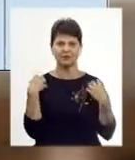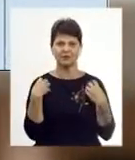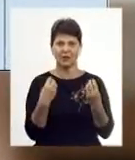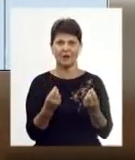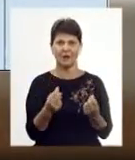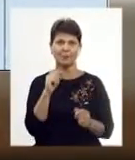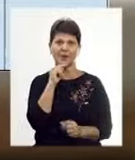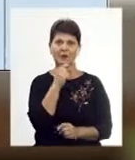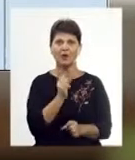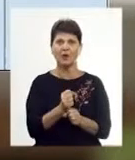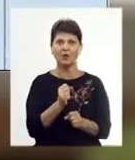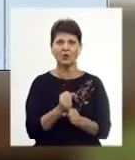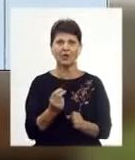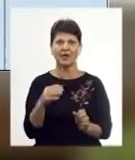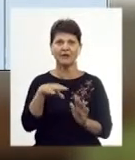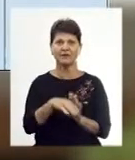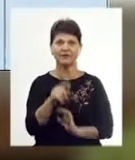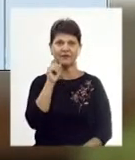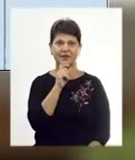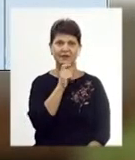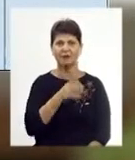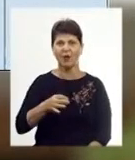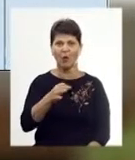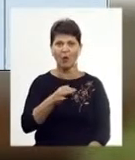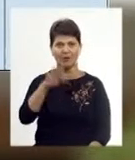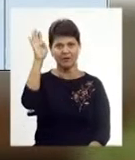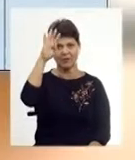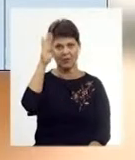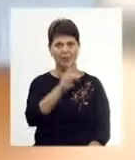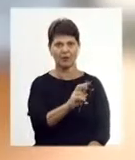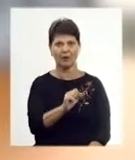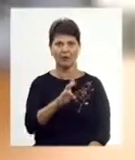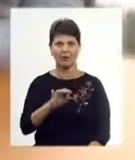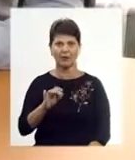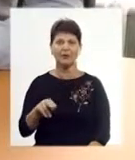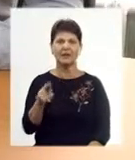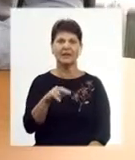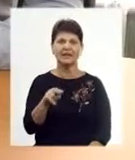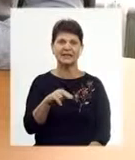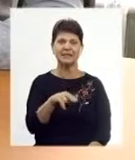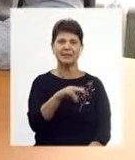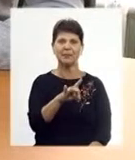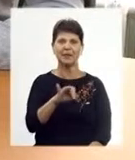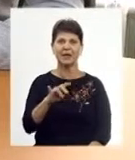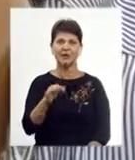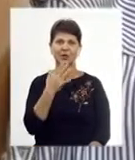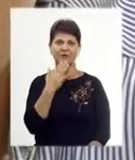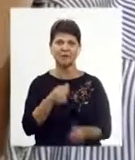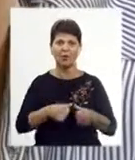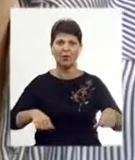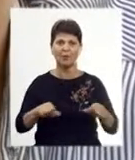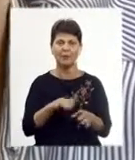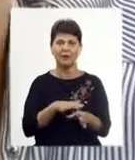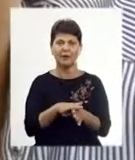фінансово-економічної роботи та інвестицій Вінниця облводоканал, Дениса Прилипка формує тарифи Національна комісія, що здійснює